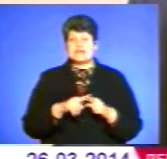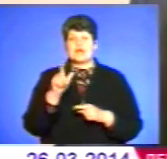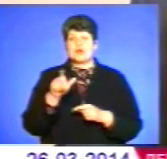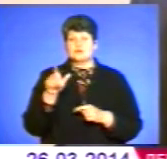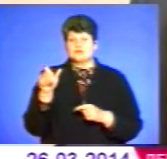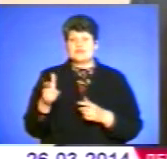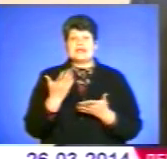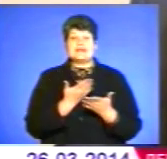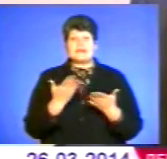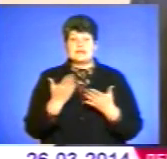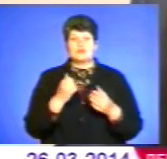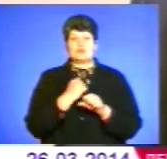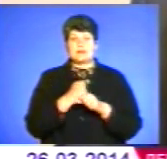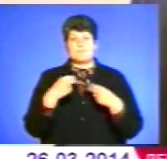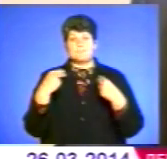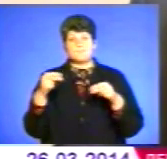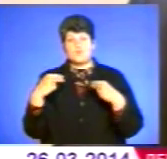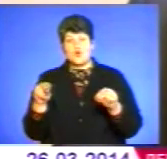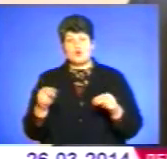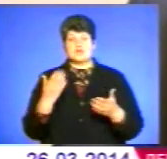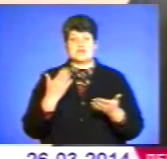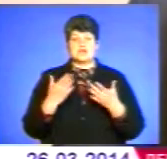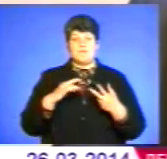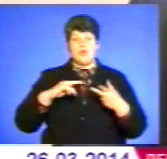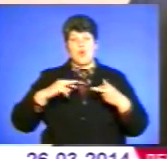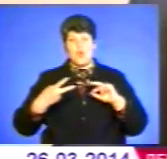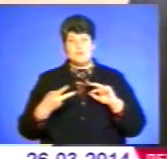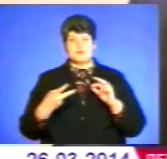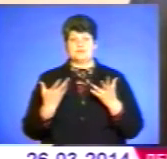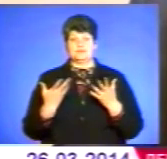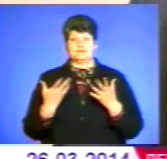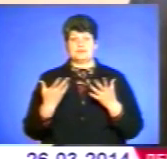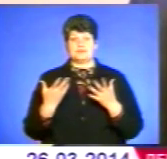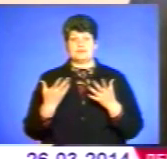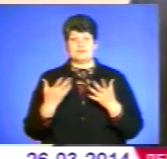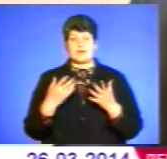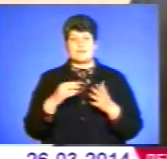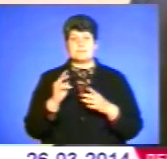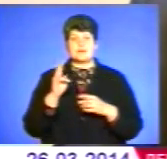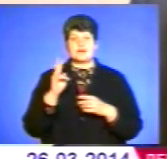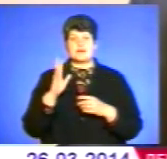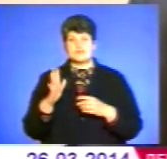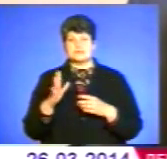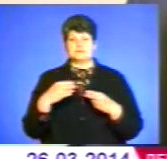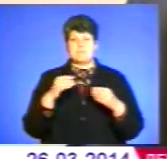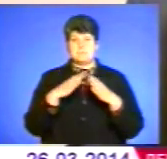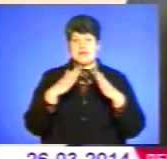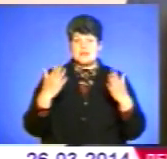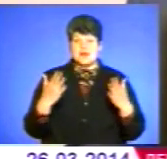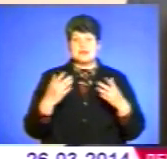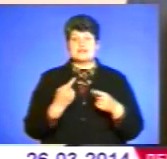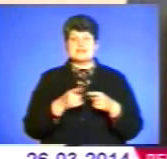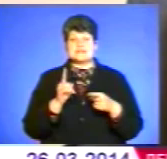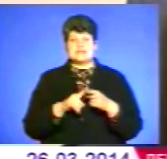здійснювали продаж або обмін рухомого майна. Доходи, отримані громадянами від